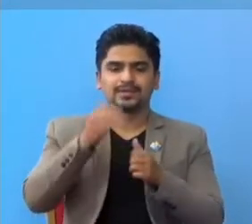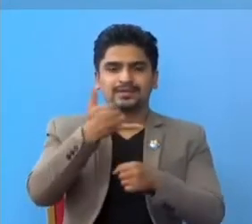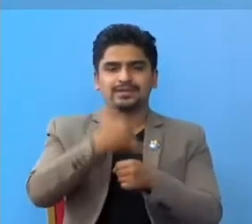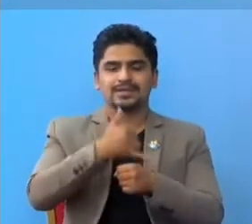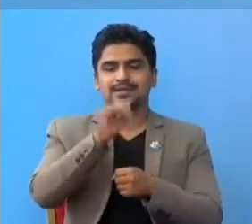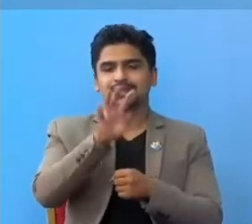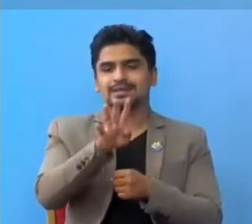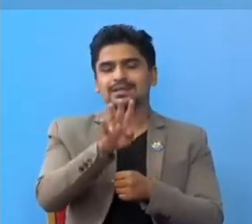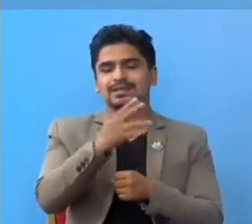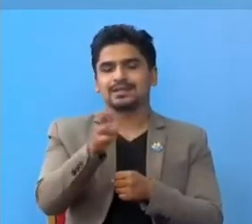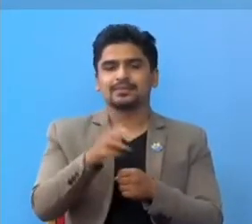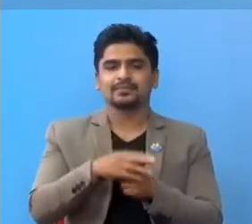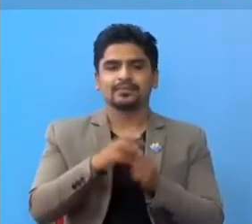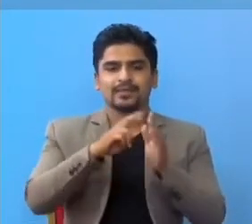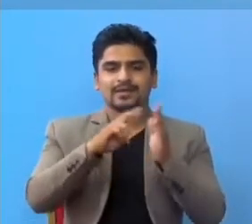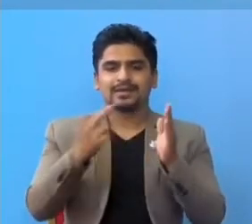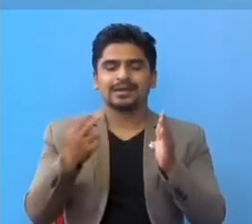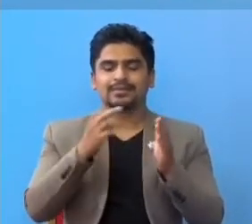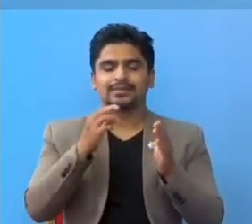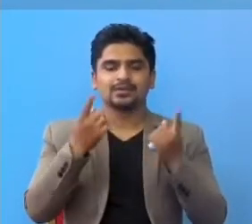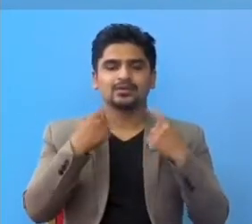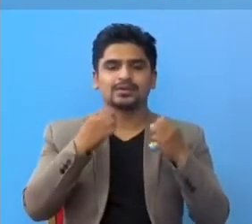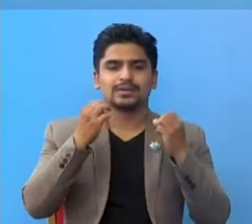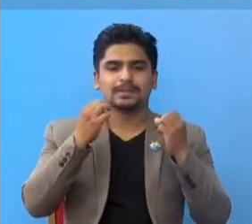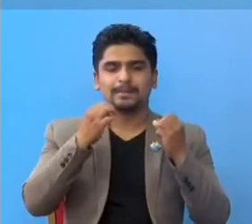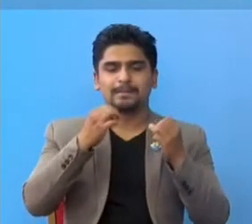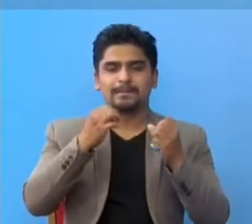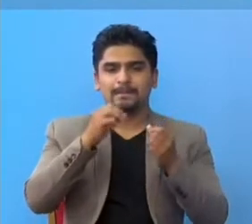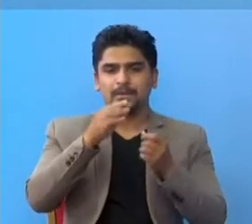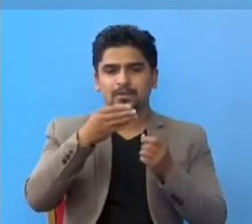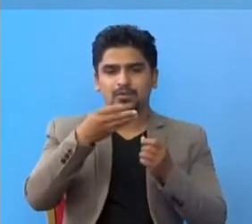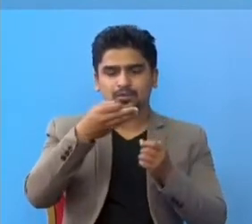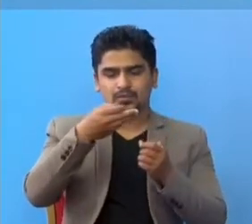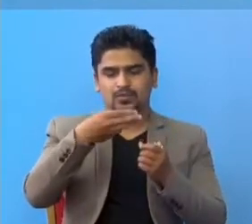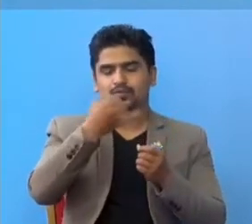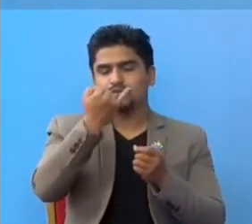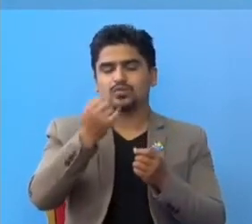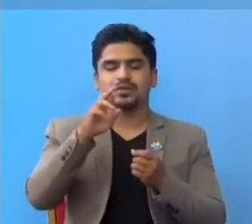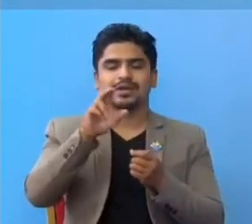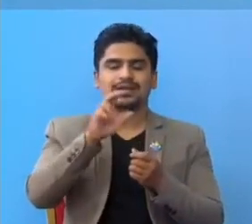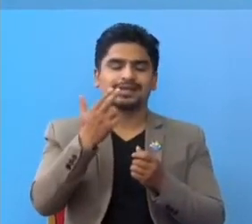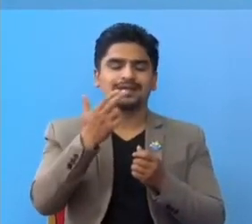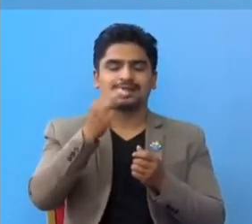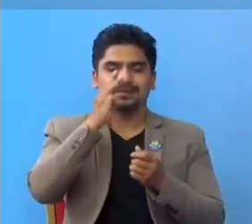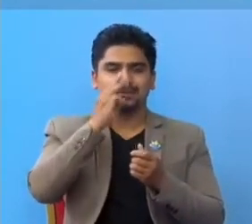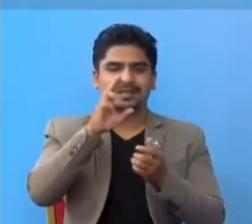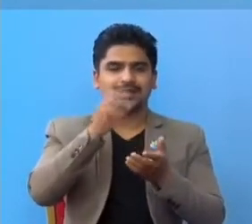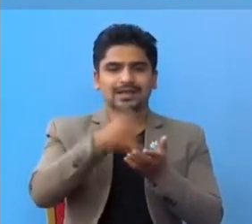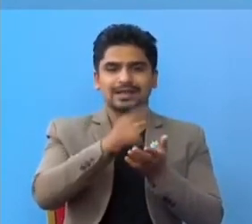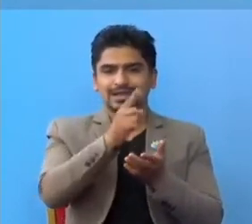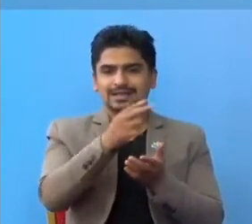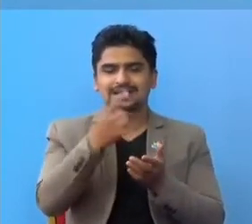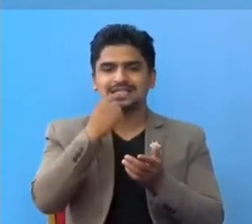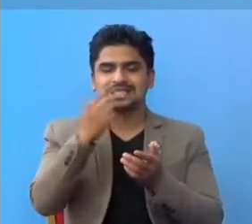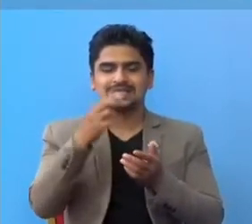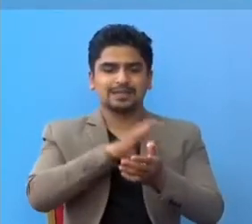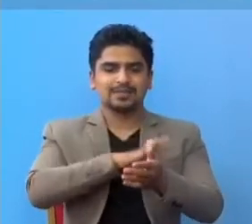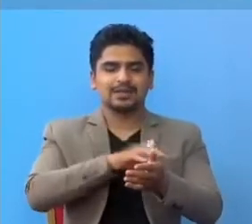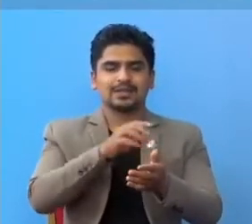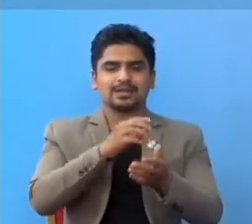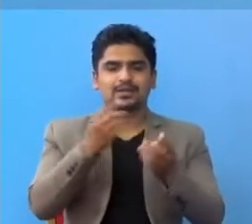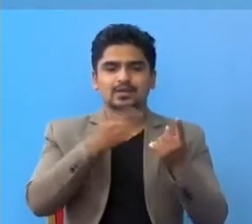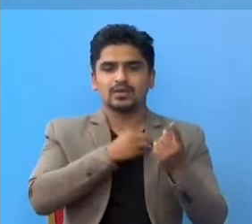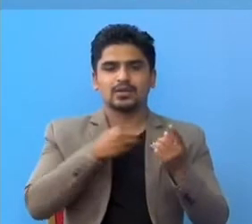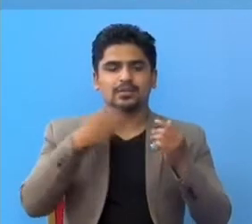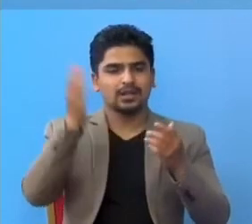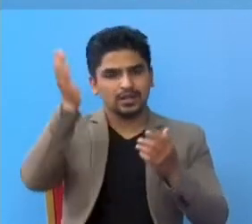चार जन, राथी स्वार्थ विज्यन प्रतिस्टान गुराई मा दांका एक। सेती प्रादेशिक अस्पताल